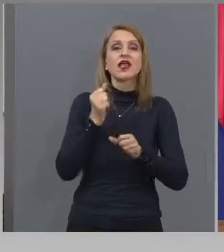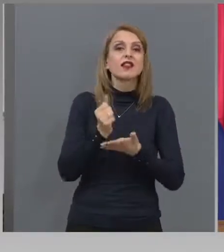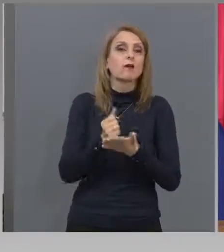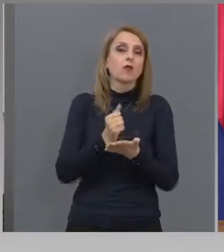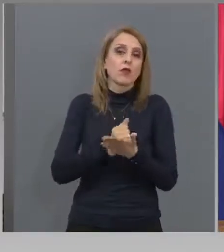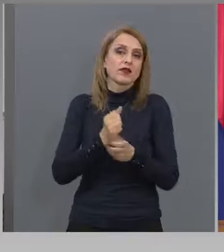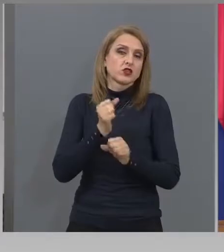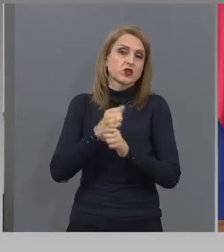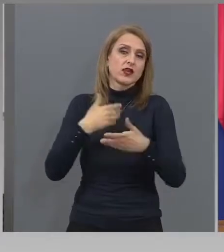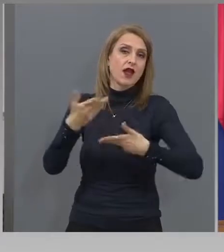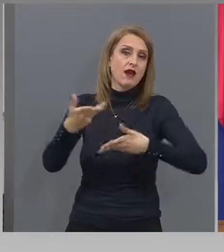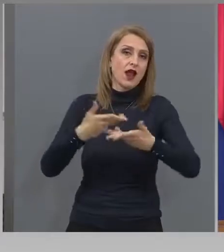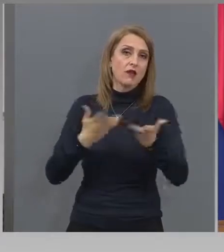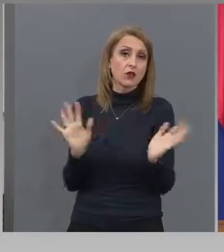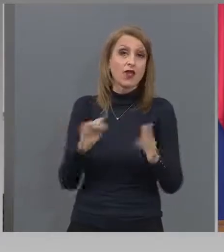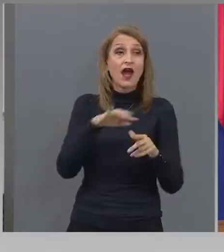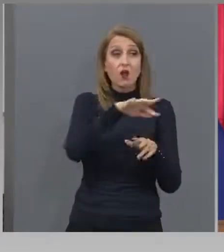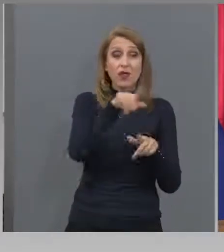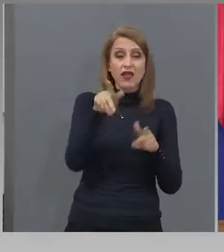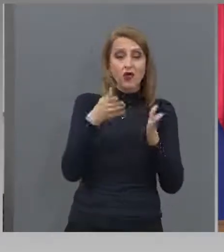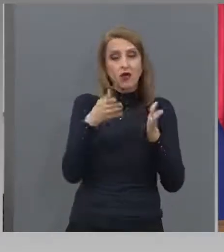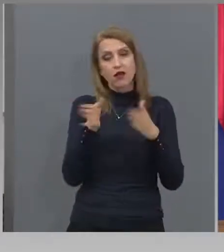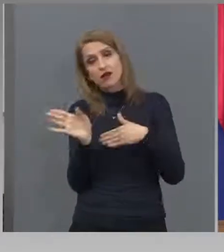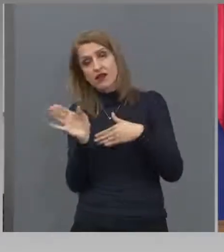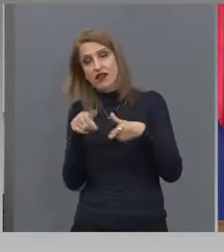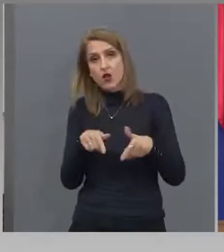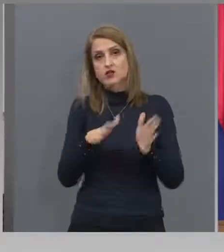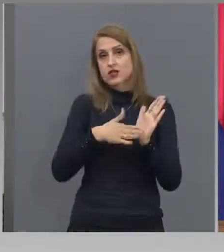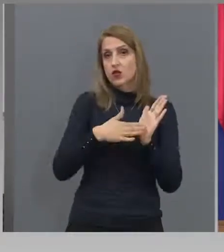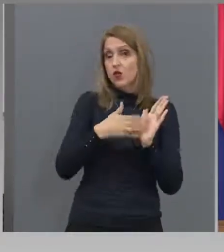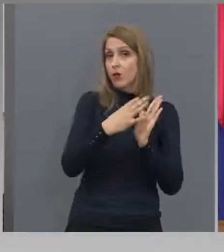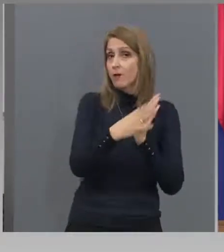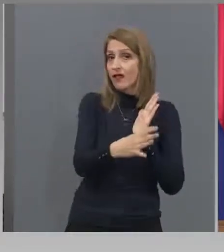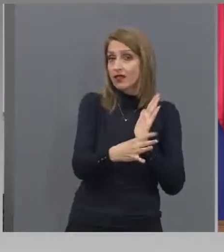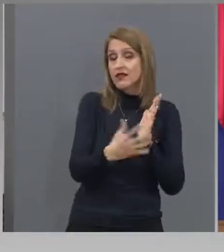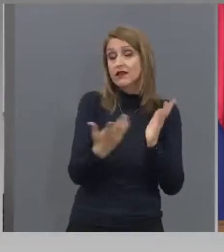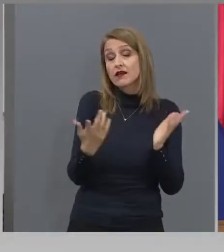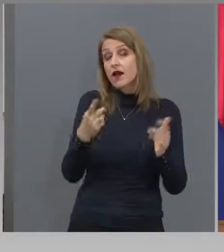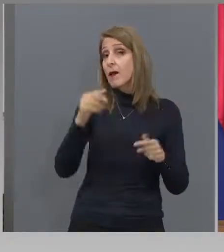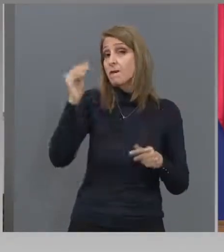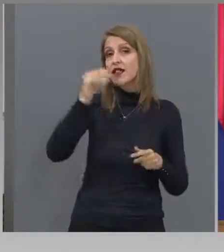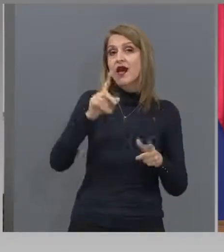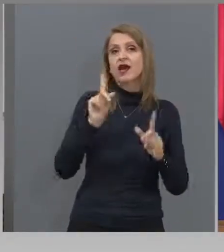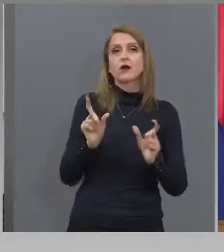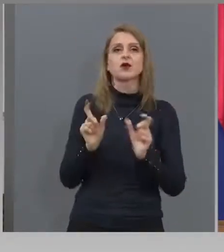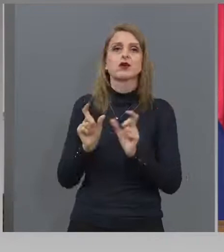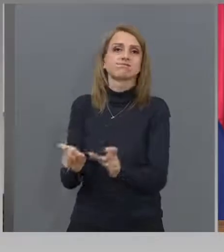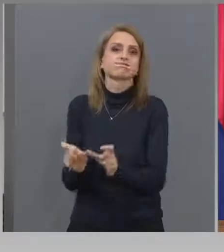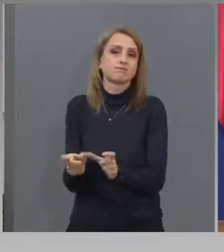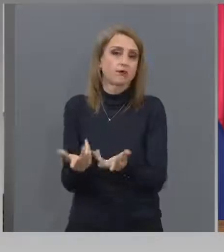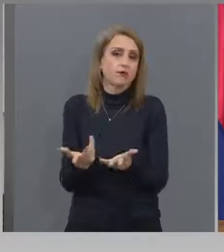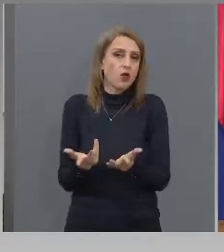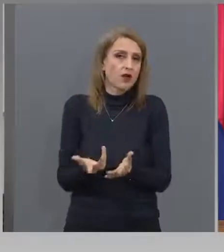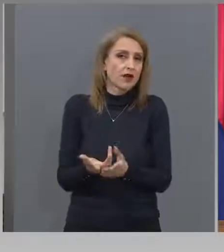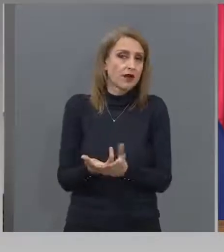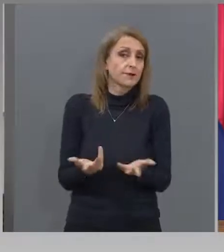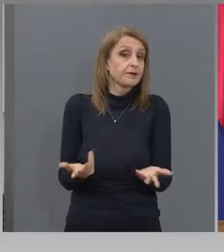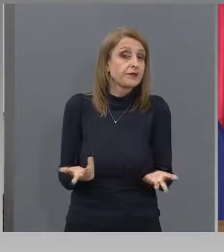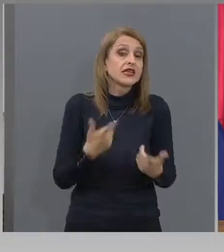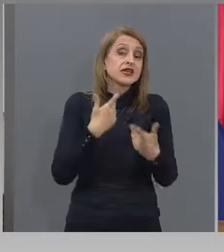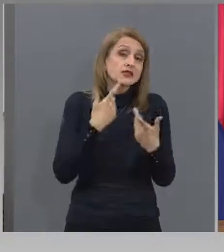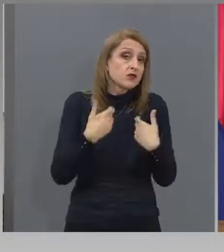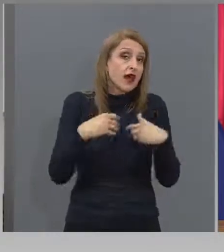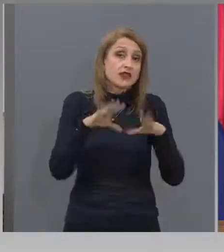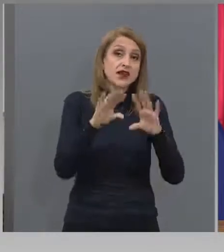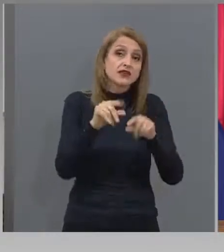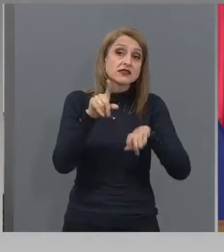отклони от този документ, при всяка една глава, България може да го блокира. Затова, както аз им казах,